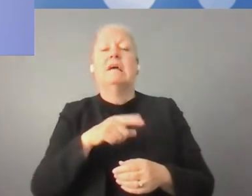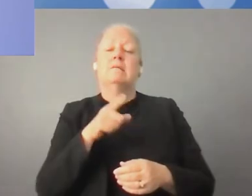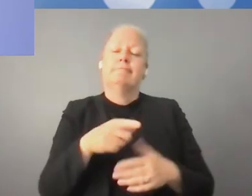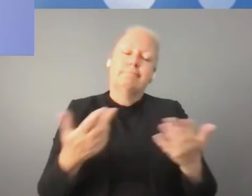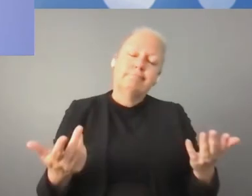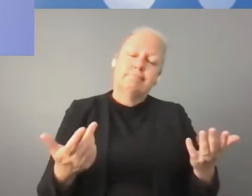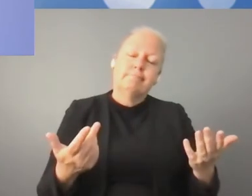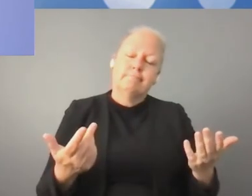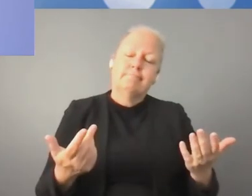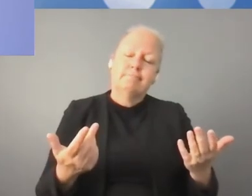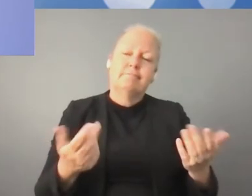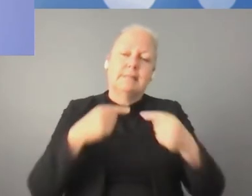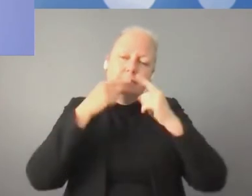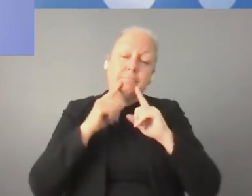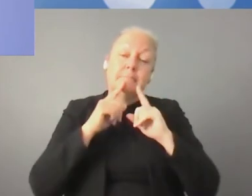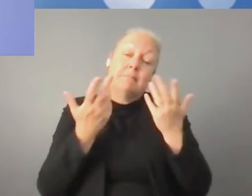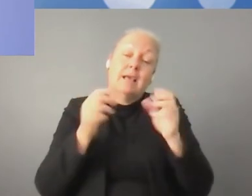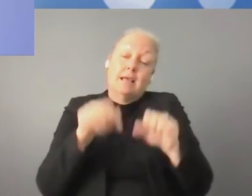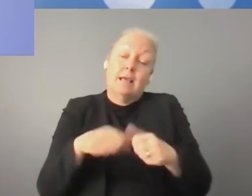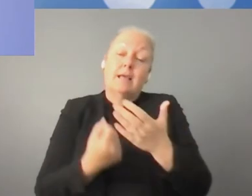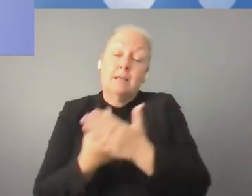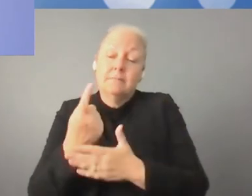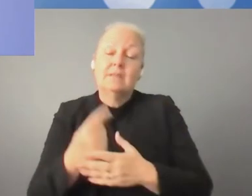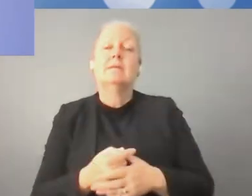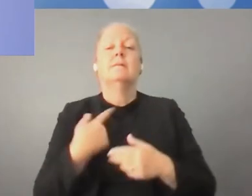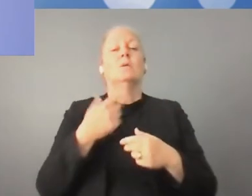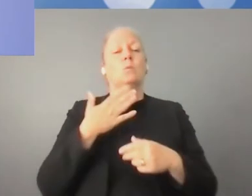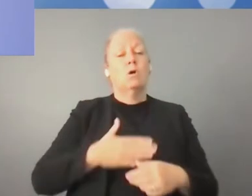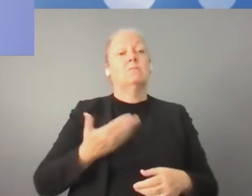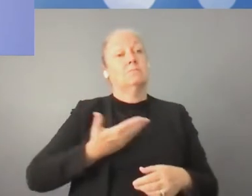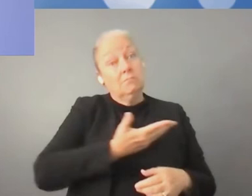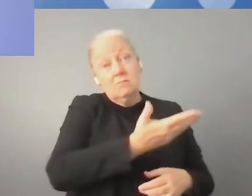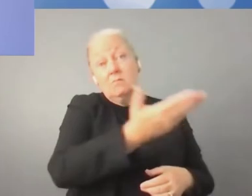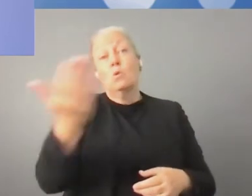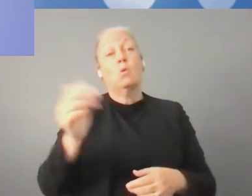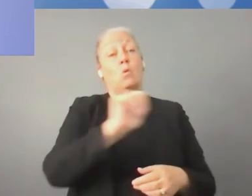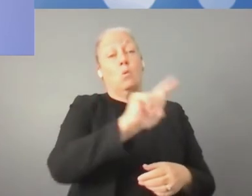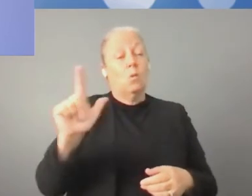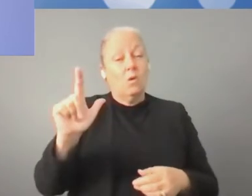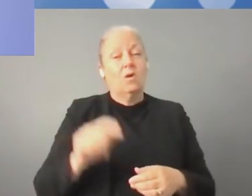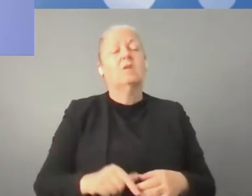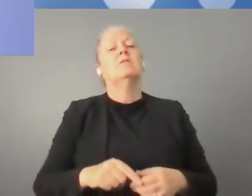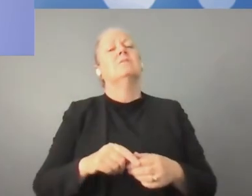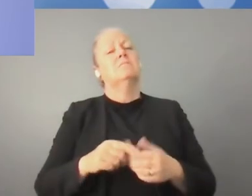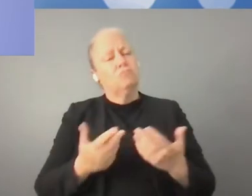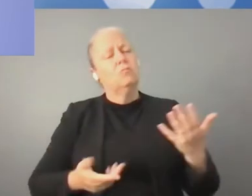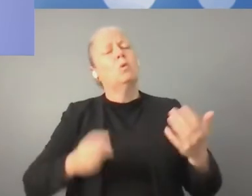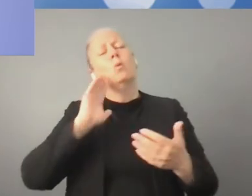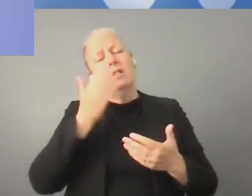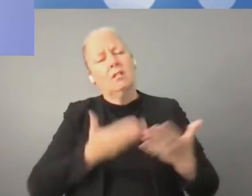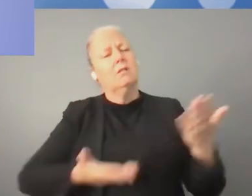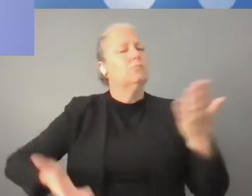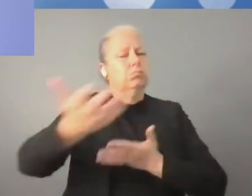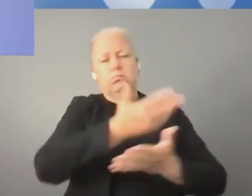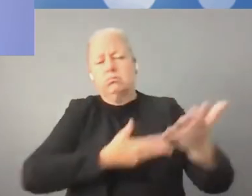manipulacji w internecie i wszelkiego rodzaju nadużyć. A zatem wzywamy wszystkich